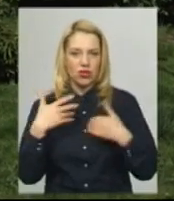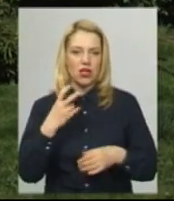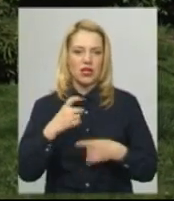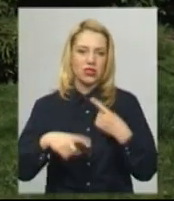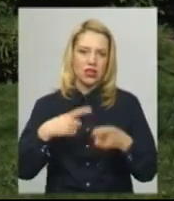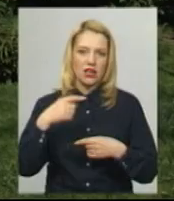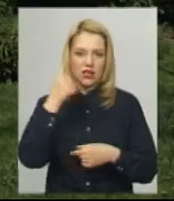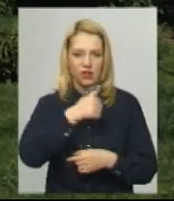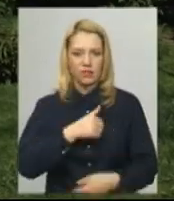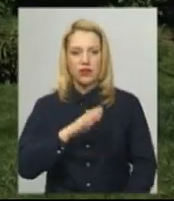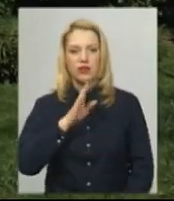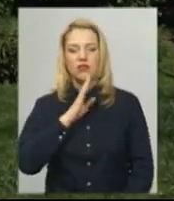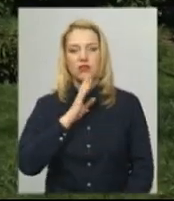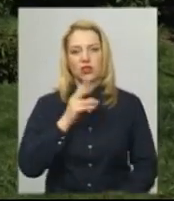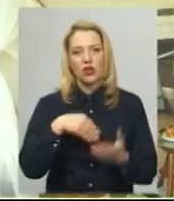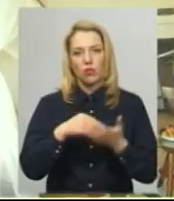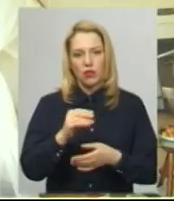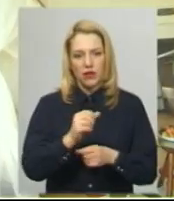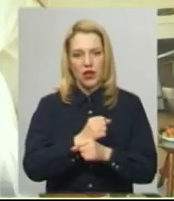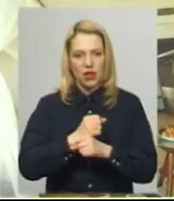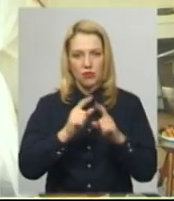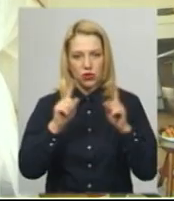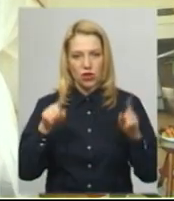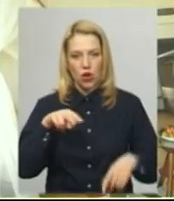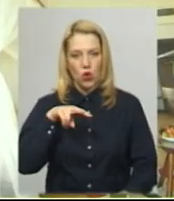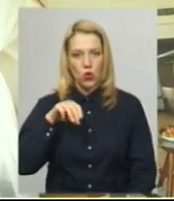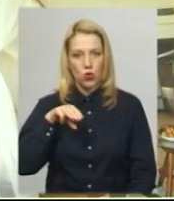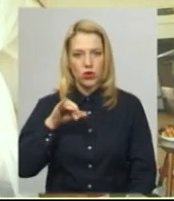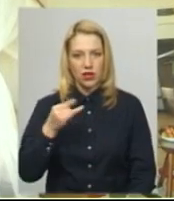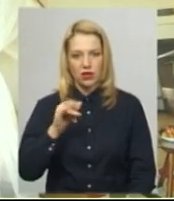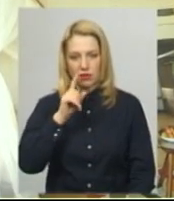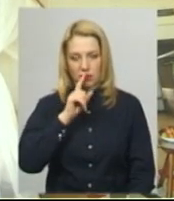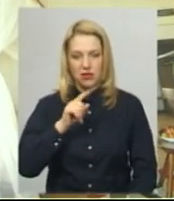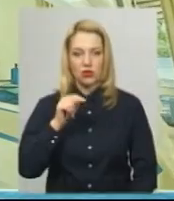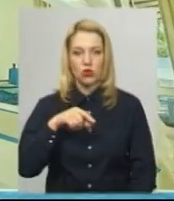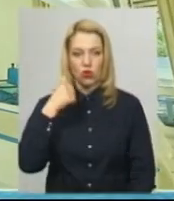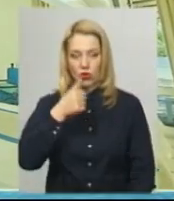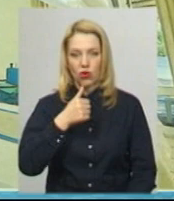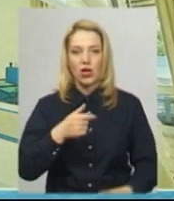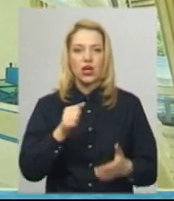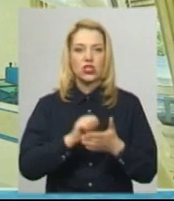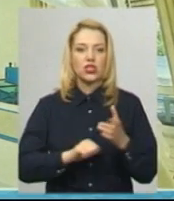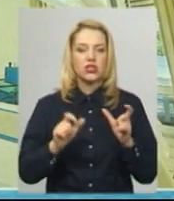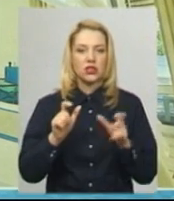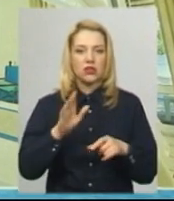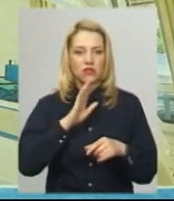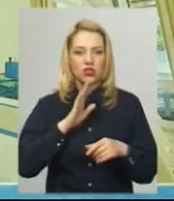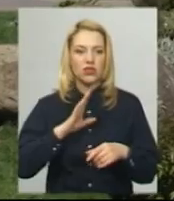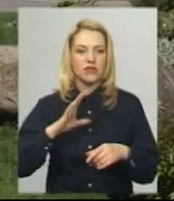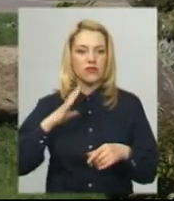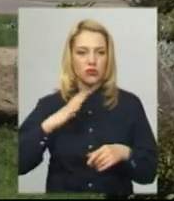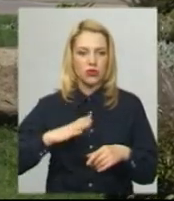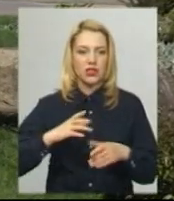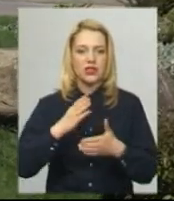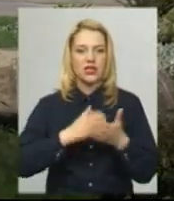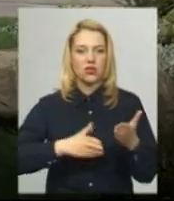Хмельничанка Роксулана купувала потівку в турагентстві ще в лютому місяці цього року. Проте через карантин дівчині довелося скасувати свій відпочинок.